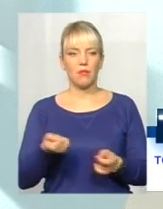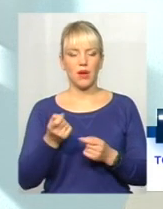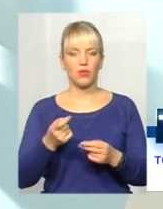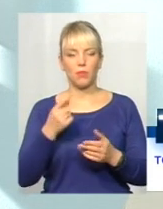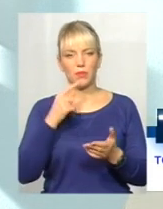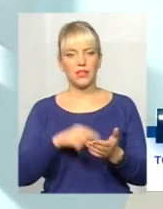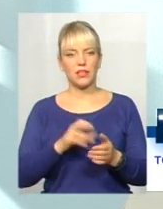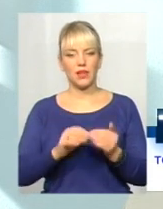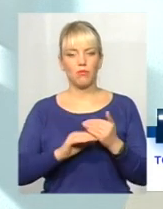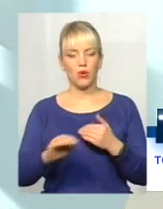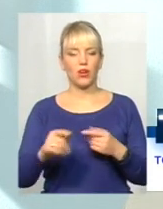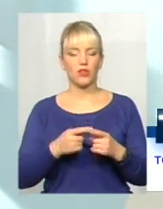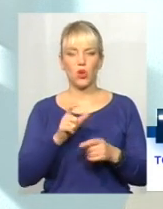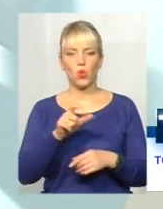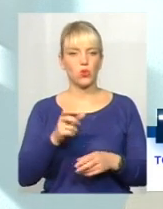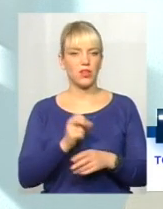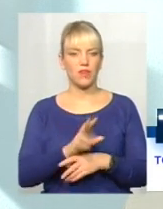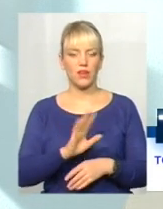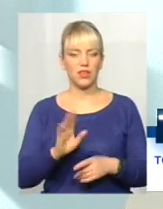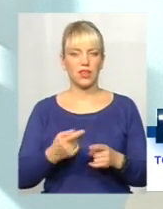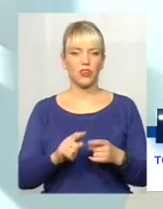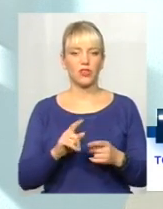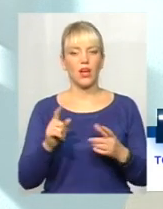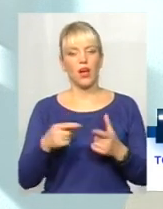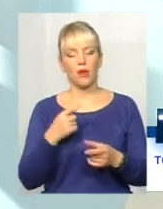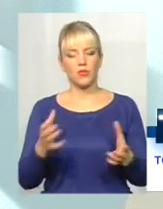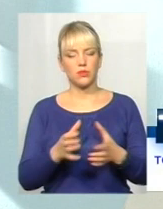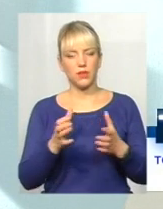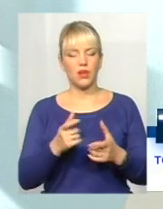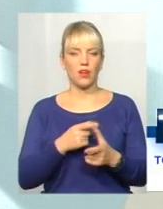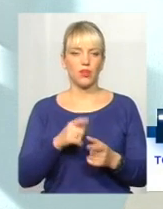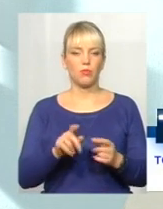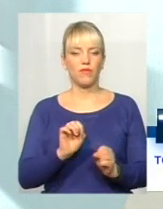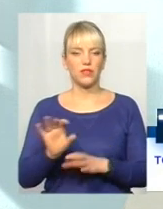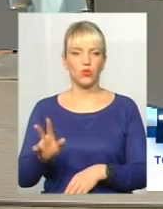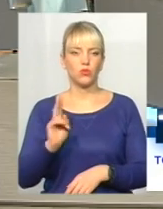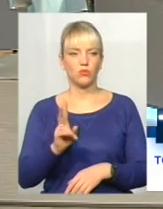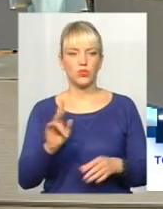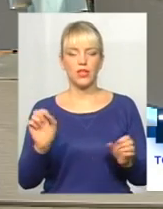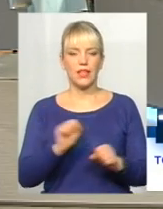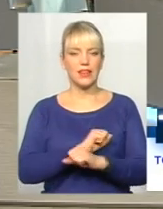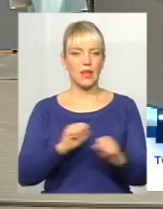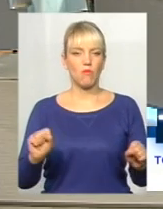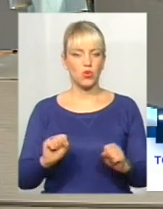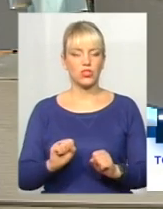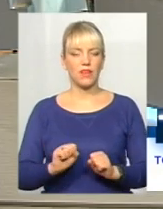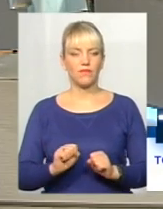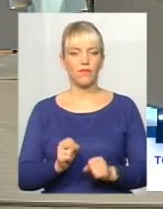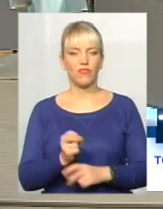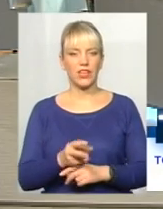викидають або зберігають, або здають комусь. Тому ні в якому разі не можна викидати ті ж